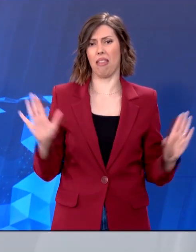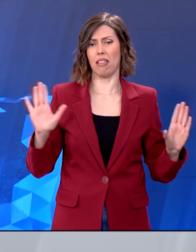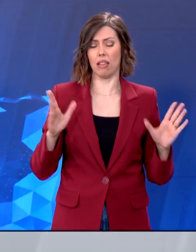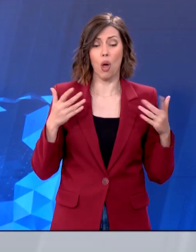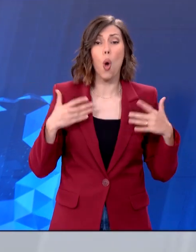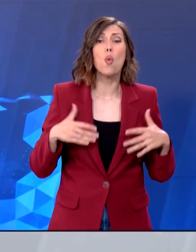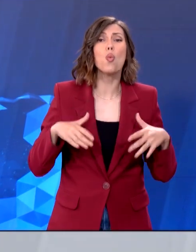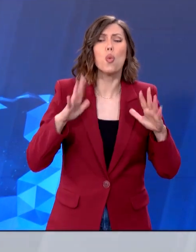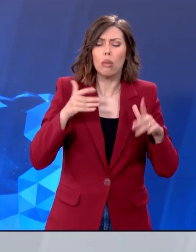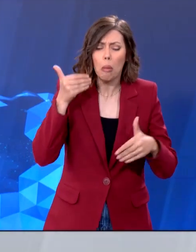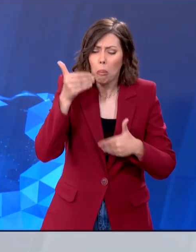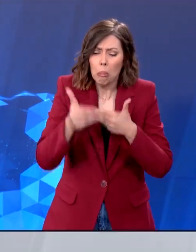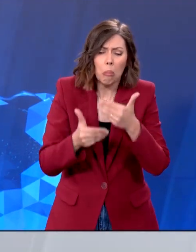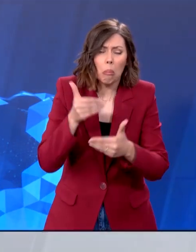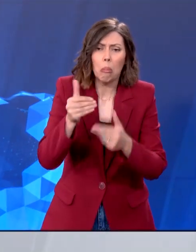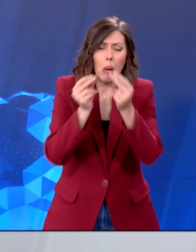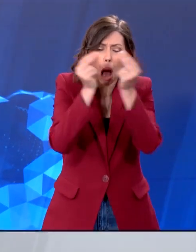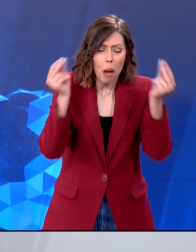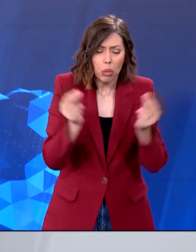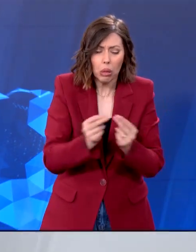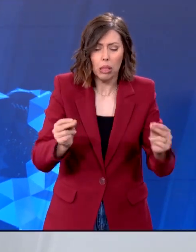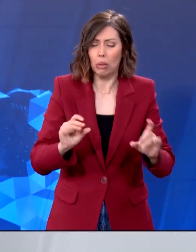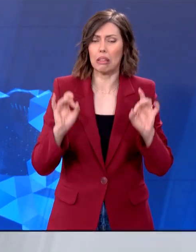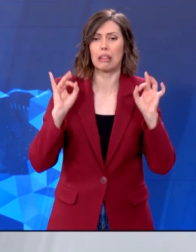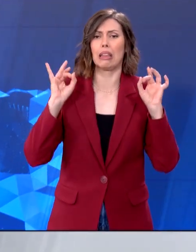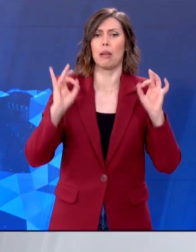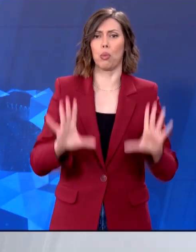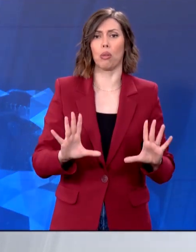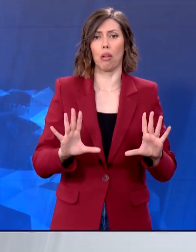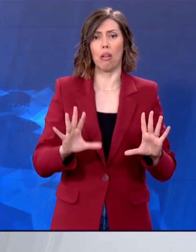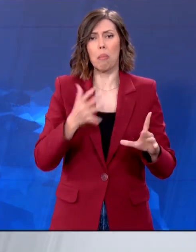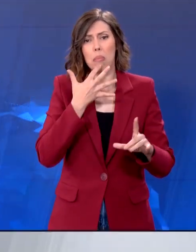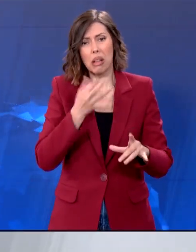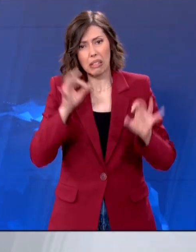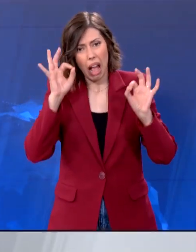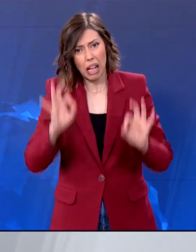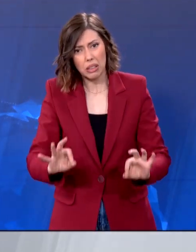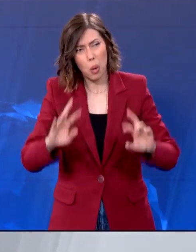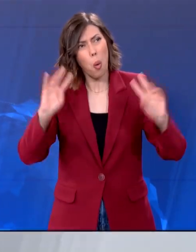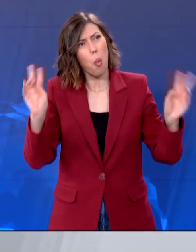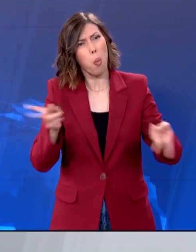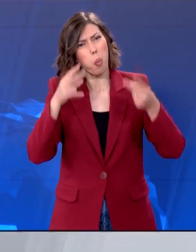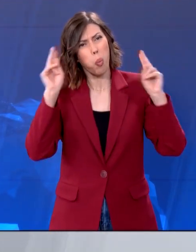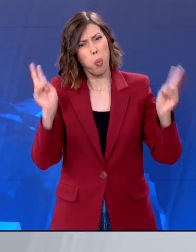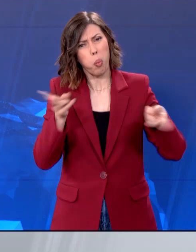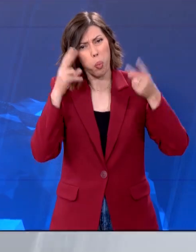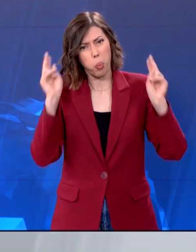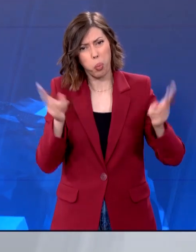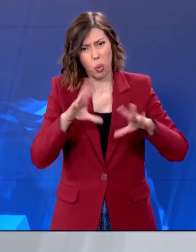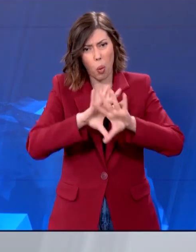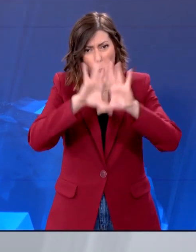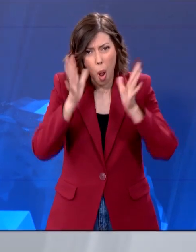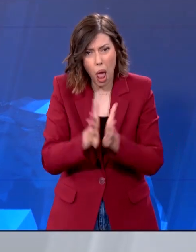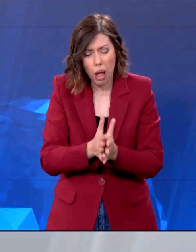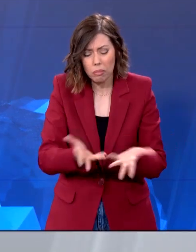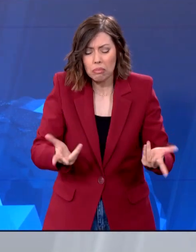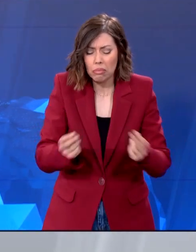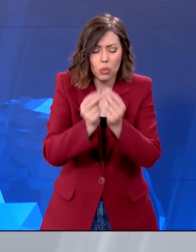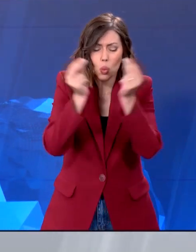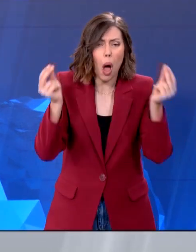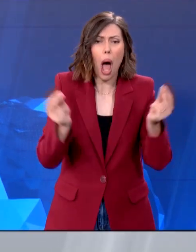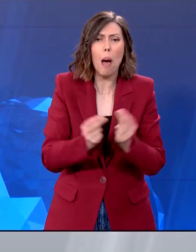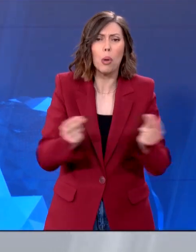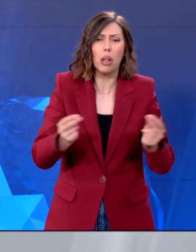ζευγαρώσεις αυθερέτως τον τράγο με την έλαφο το μόνο που θα καταφέρεις